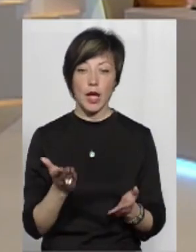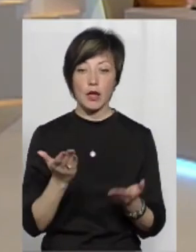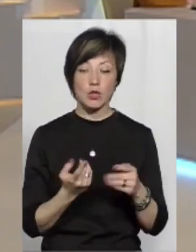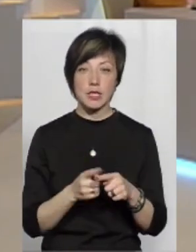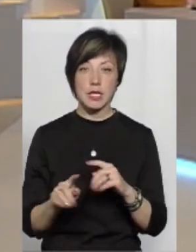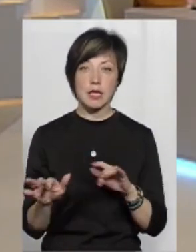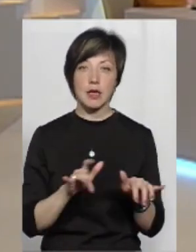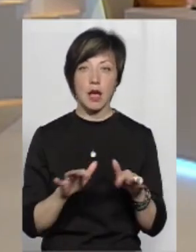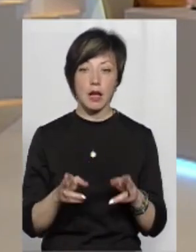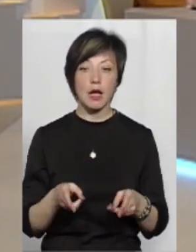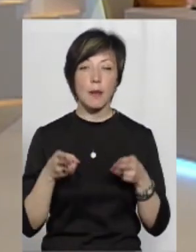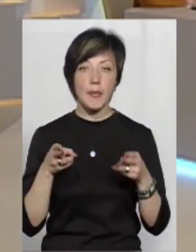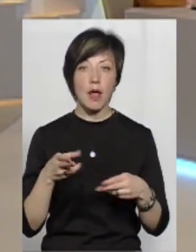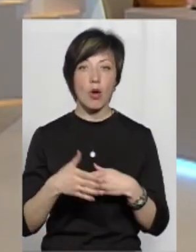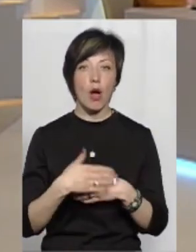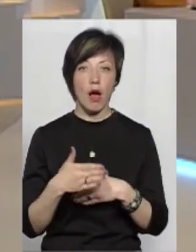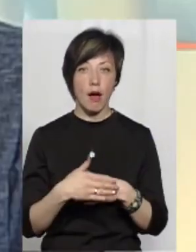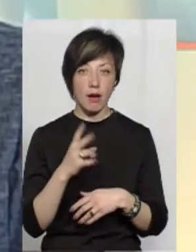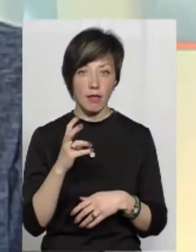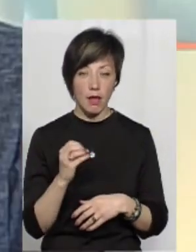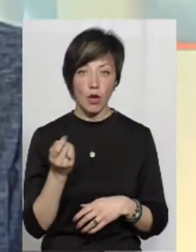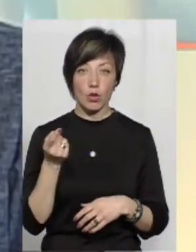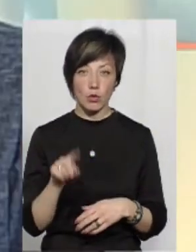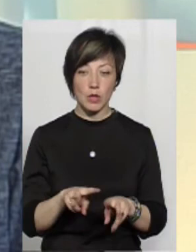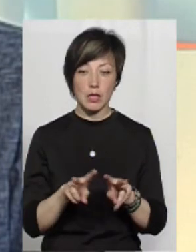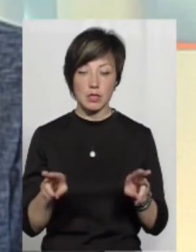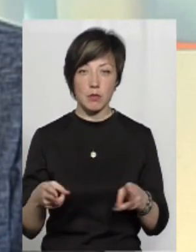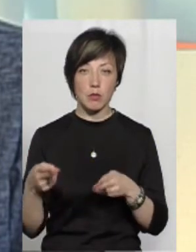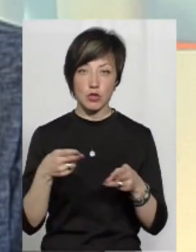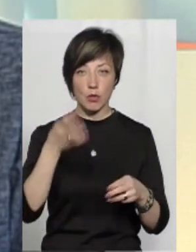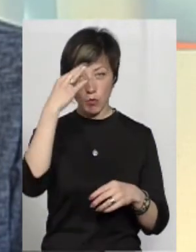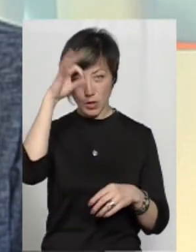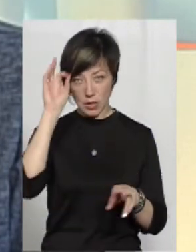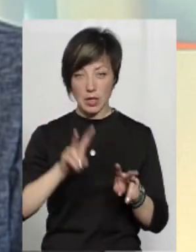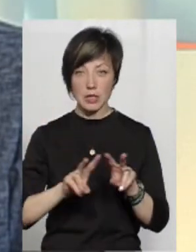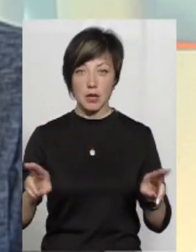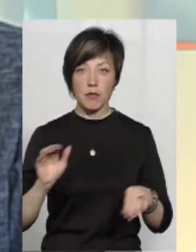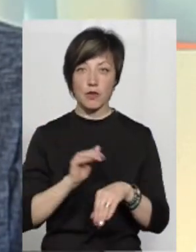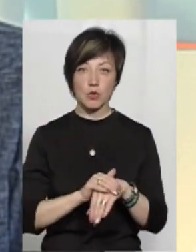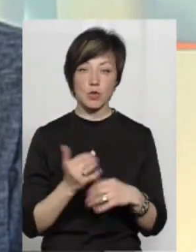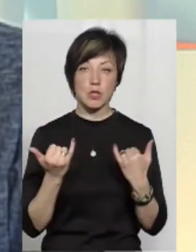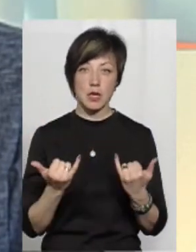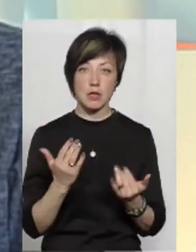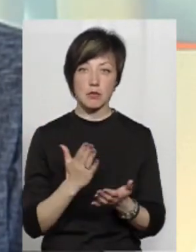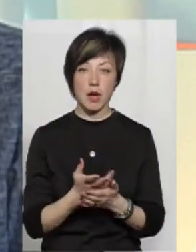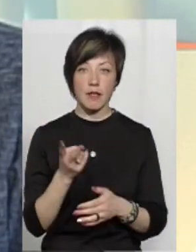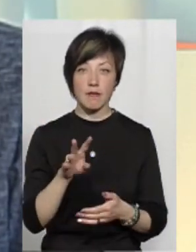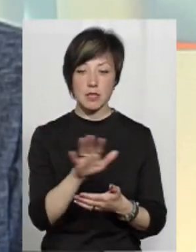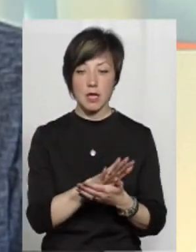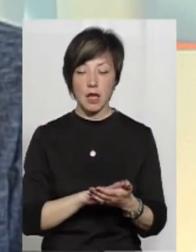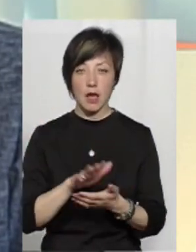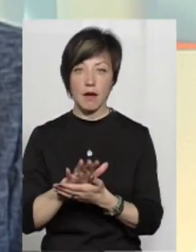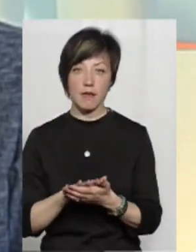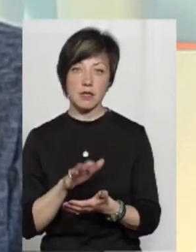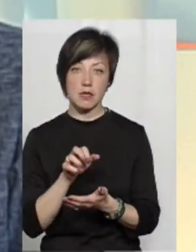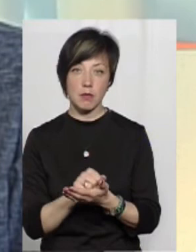Якщо це діяння кримінально каране, то так само приїжджає поліція, так само фіксує. От ми маємо заразі дві заяви, і